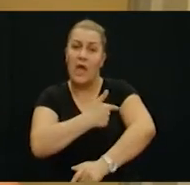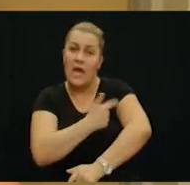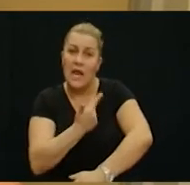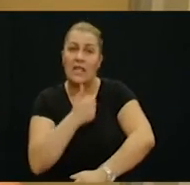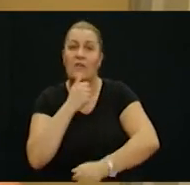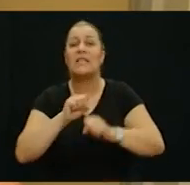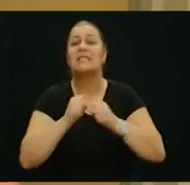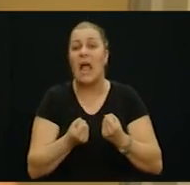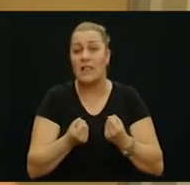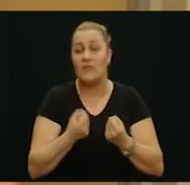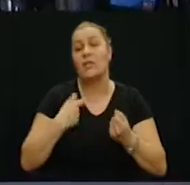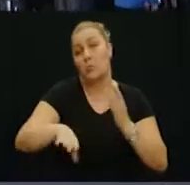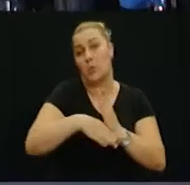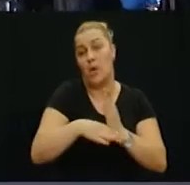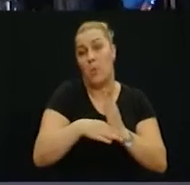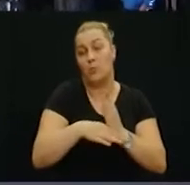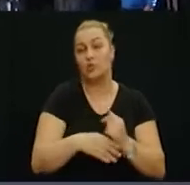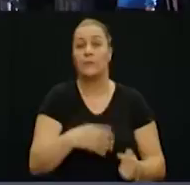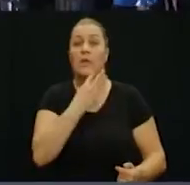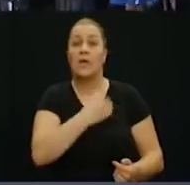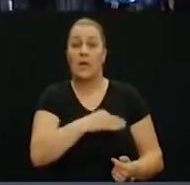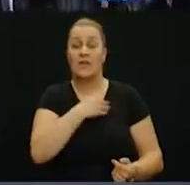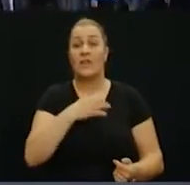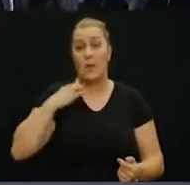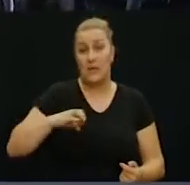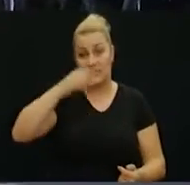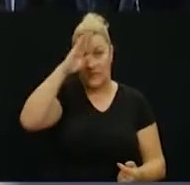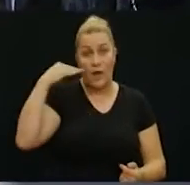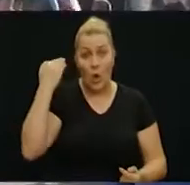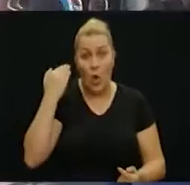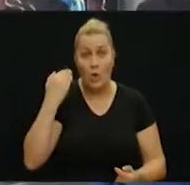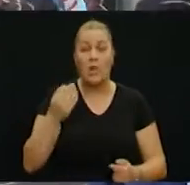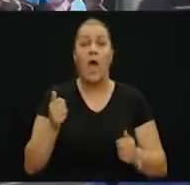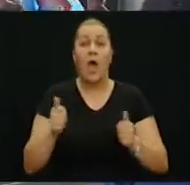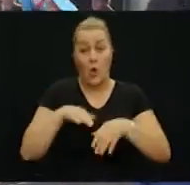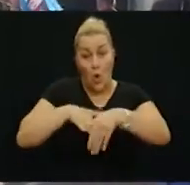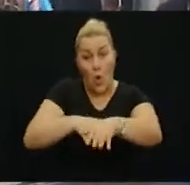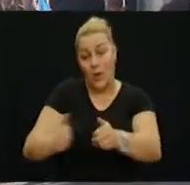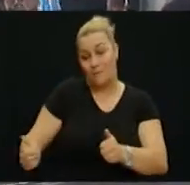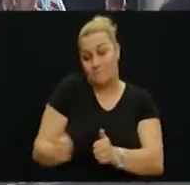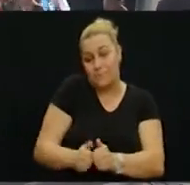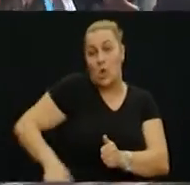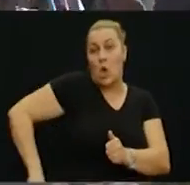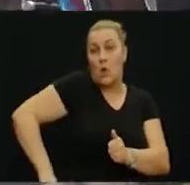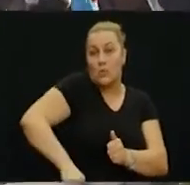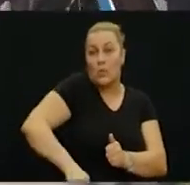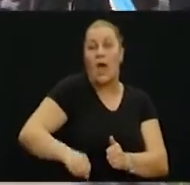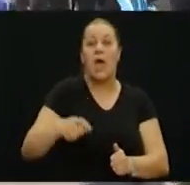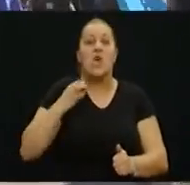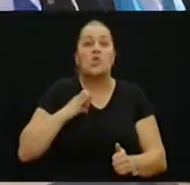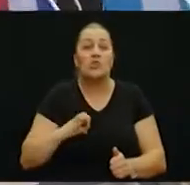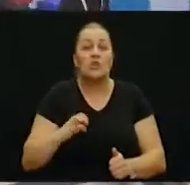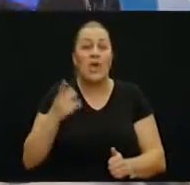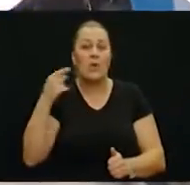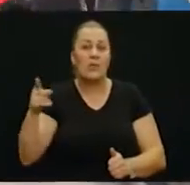stradavanja, da im budemo na pomoći. Hrvatska predsjednica Kolinda Grabar-Kitarović u koloni sjećanja Hodara je držaći za ruku kćer Željke i